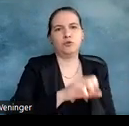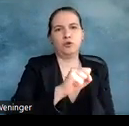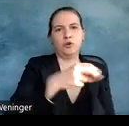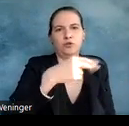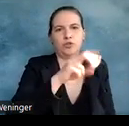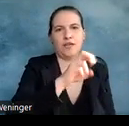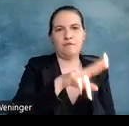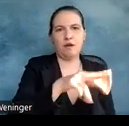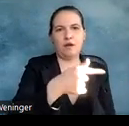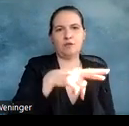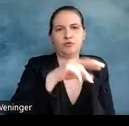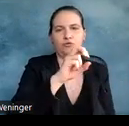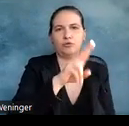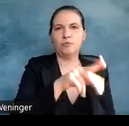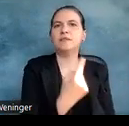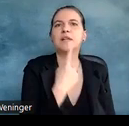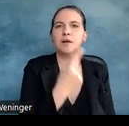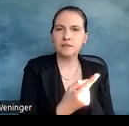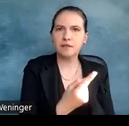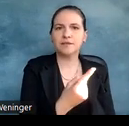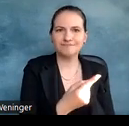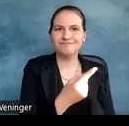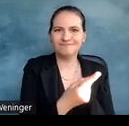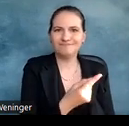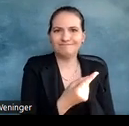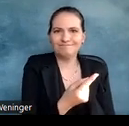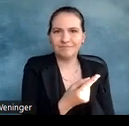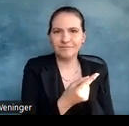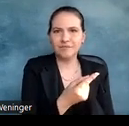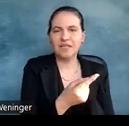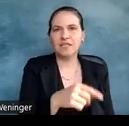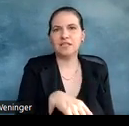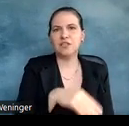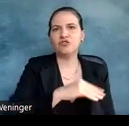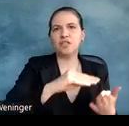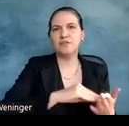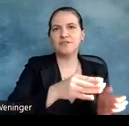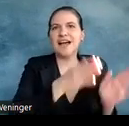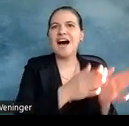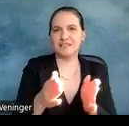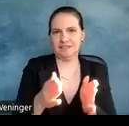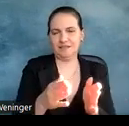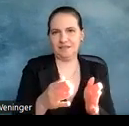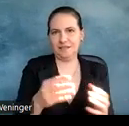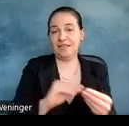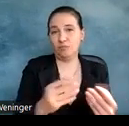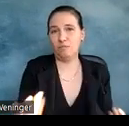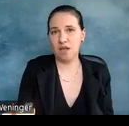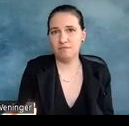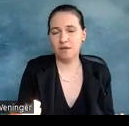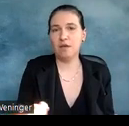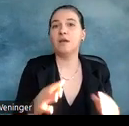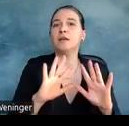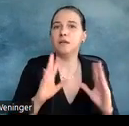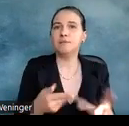des Problems und die Lösung vieler Leseprobleme sind. Wir haben eine globale Lesekrise, kann